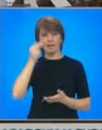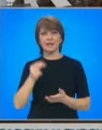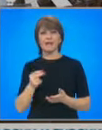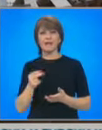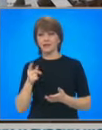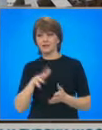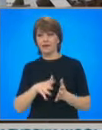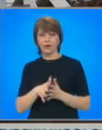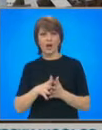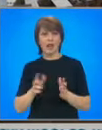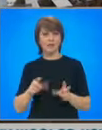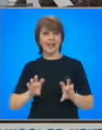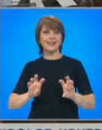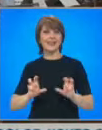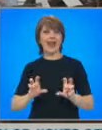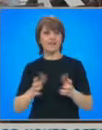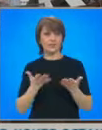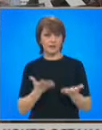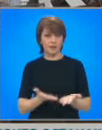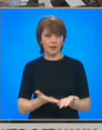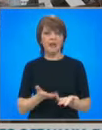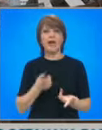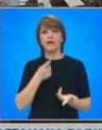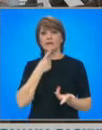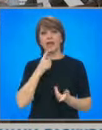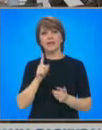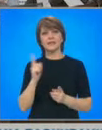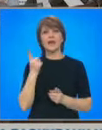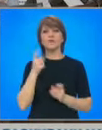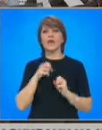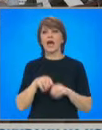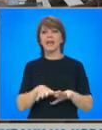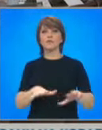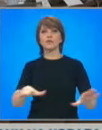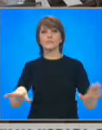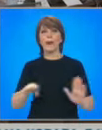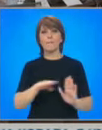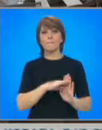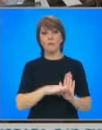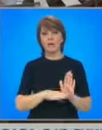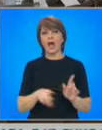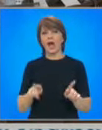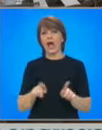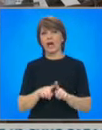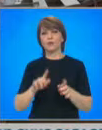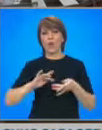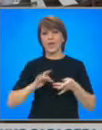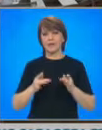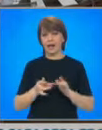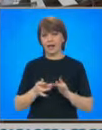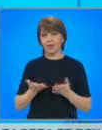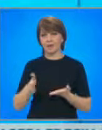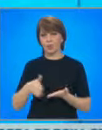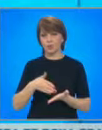работихме по други механизми, свързани с разпространението на програмите, както и на интернет-ослугите и всички други останали.